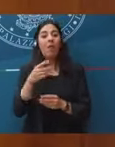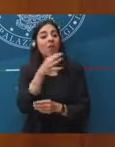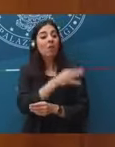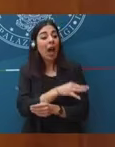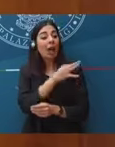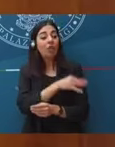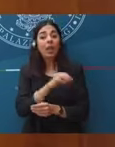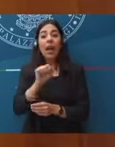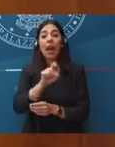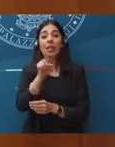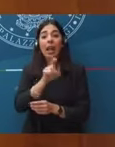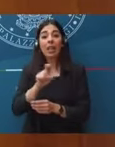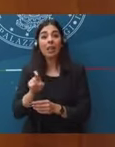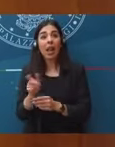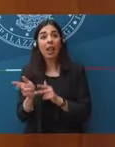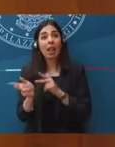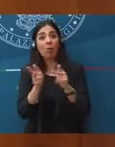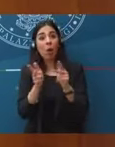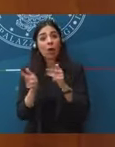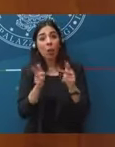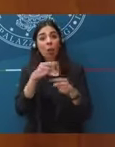verso il Regno Unito?